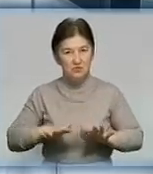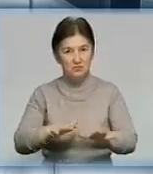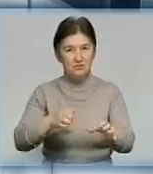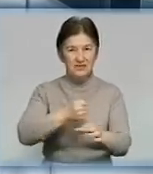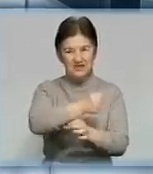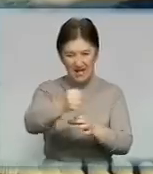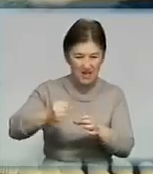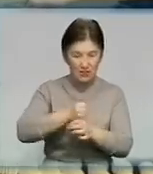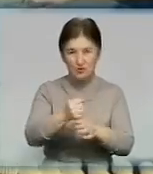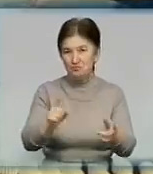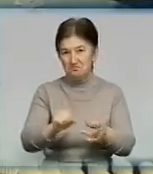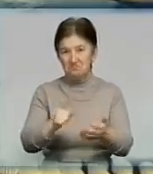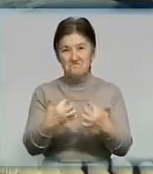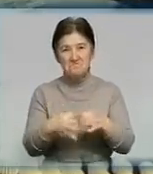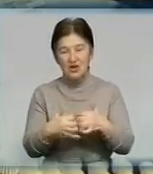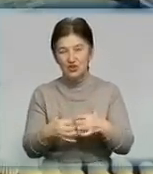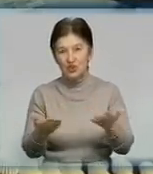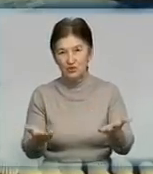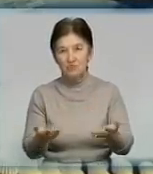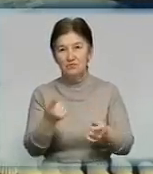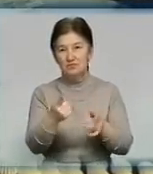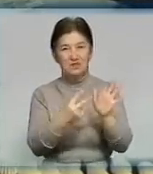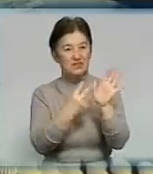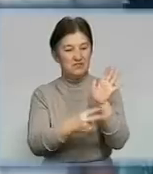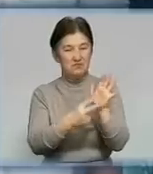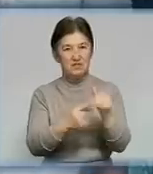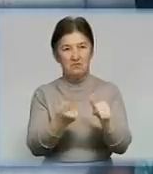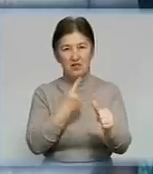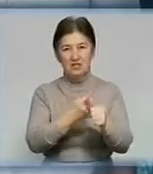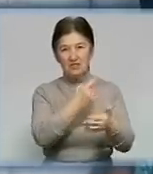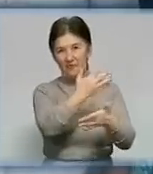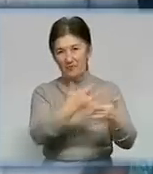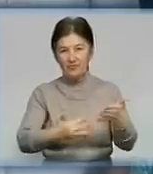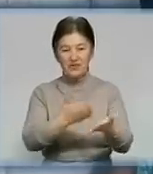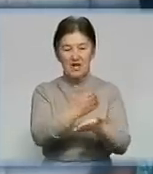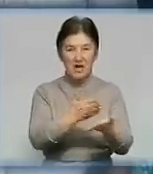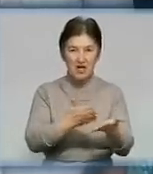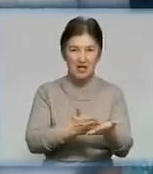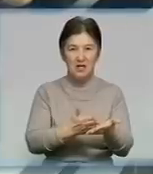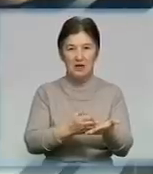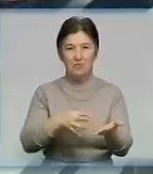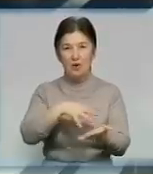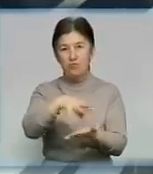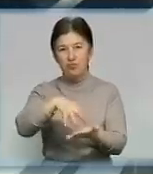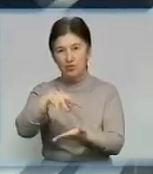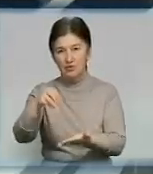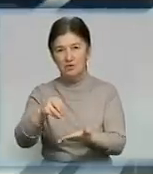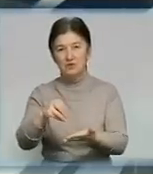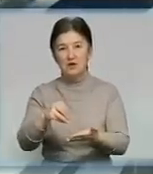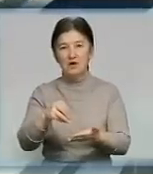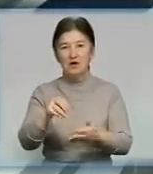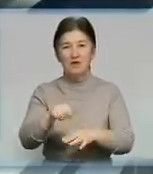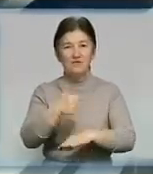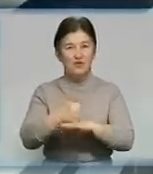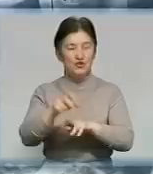машину придбати. Зараз у асортименті заводу 70 найменувань. Це хліб, булки, калачі, кондитерські вироби. Фішкою бобернецького